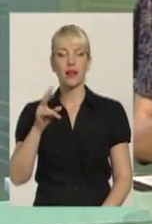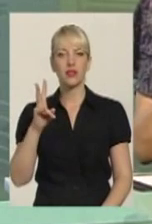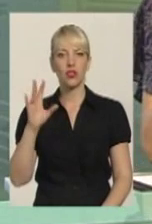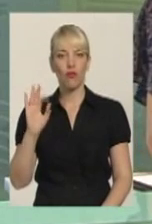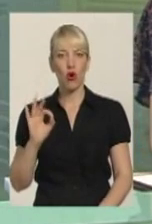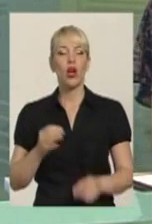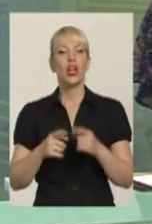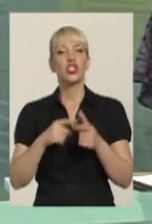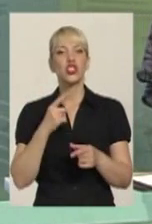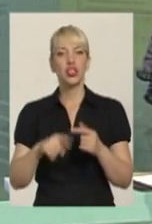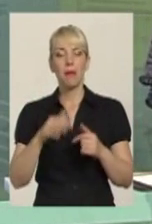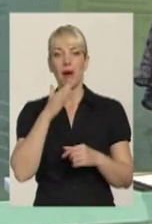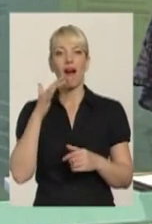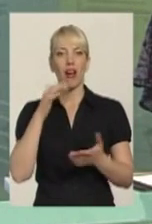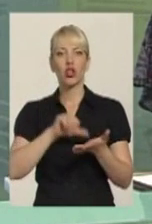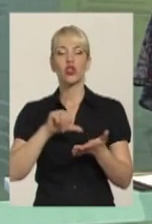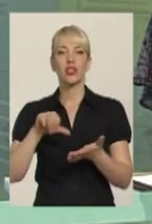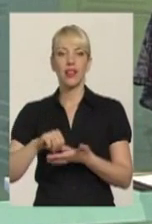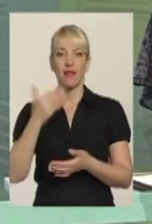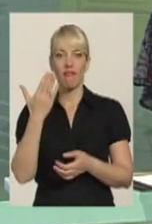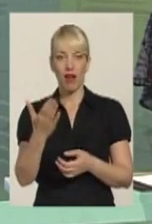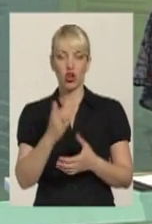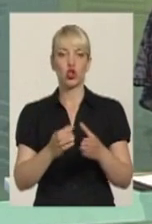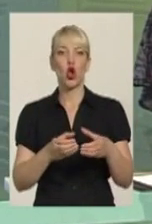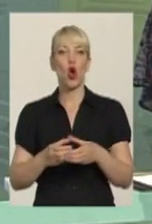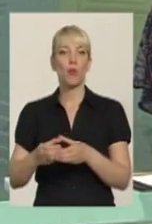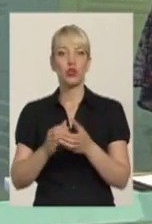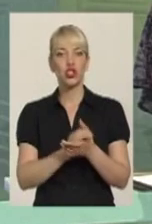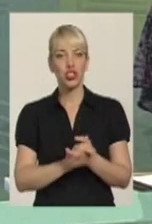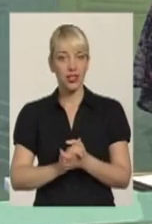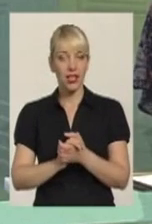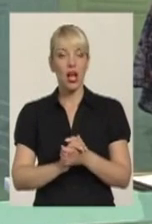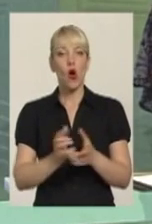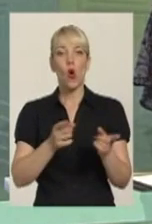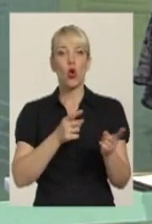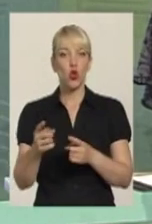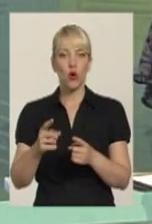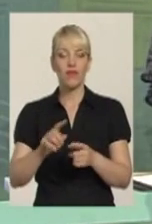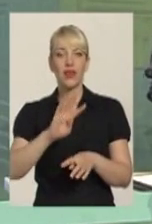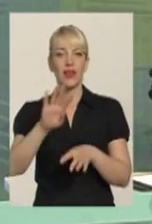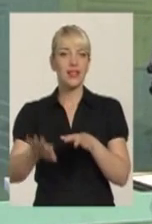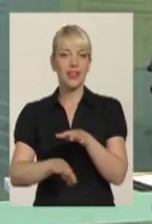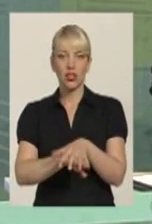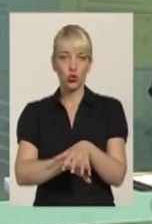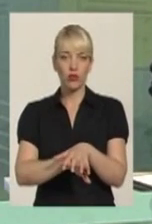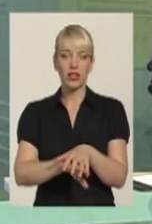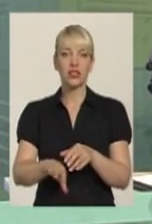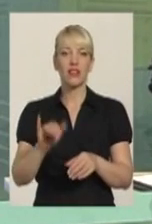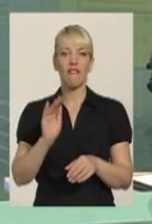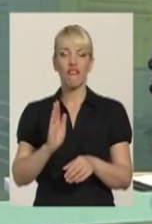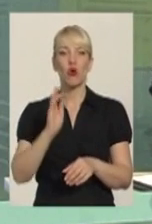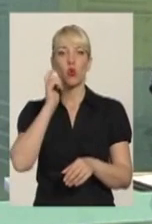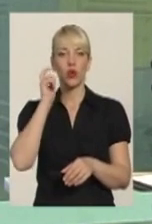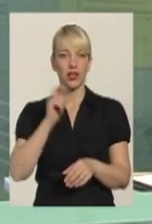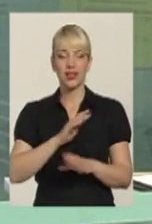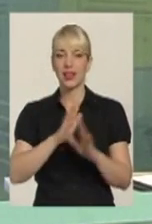членів вашої общини готові інтегруватися в Україну не лише культурно, не